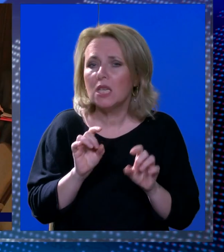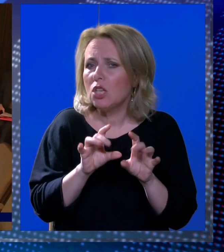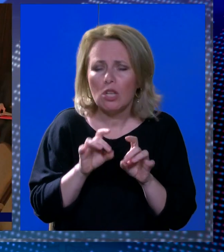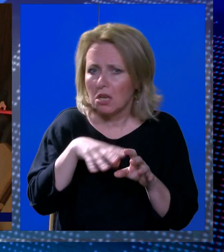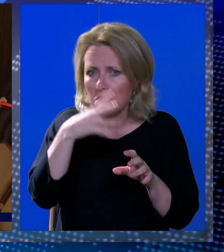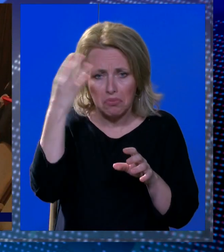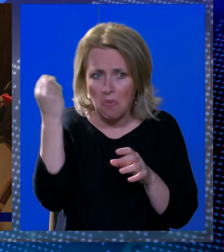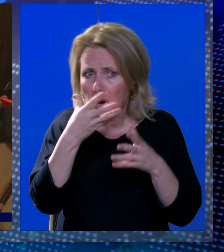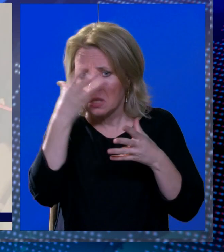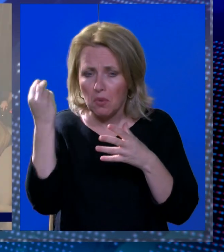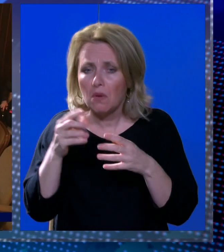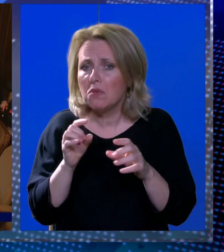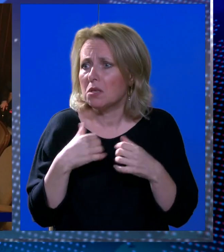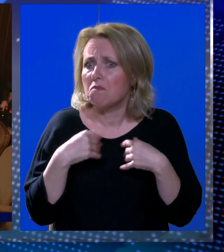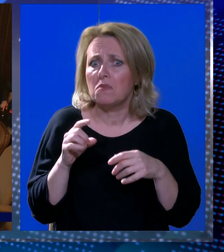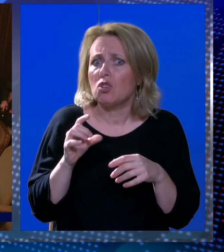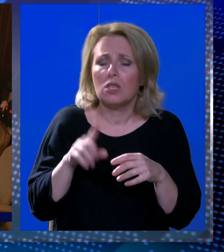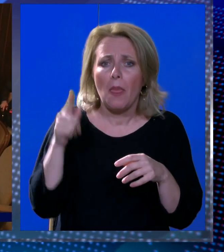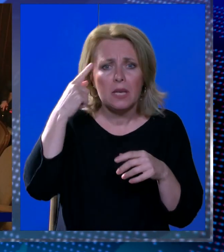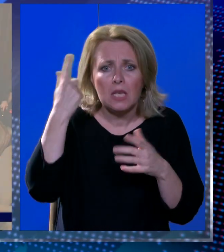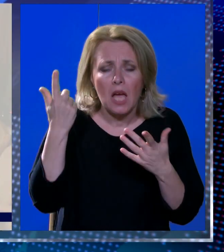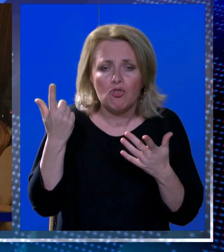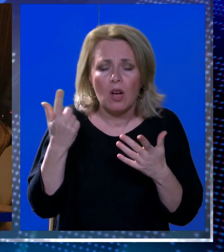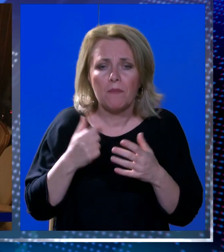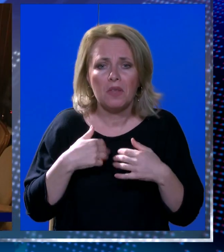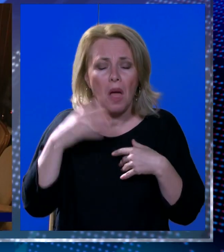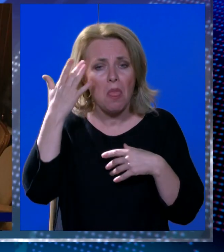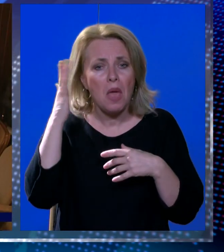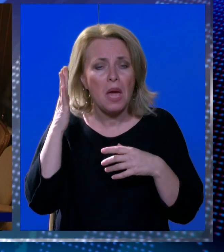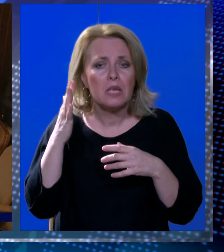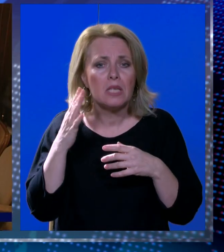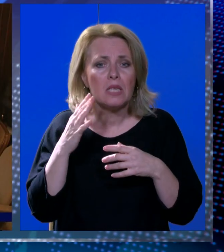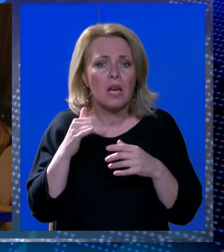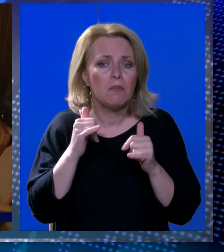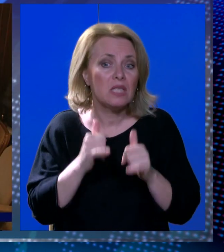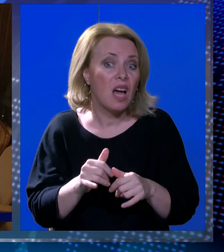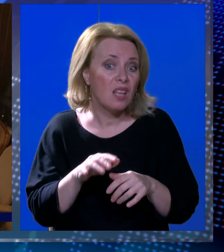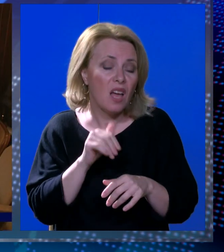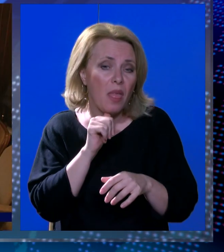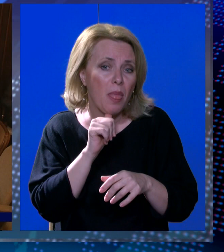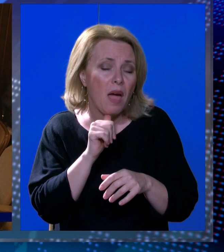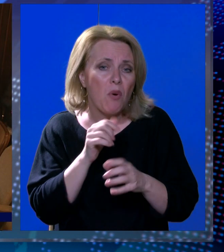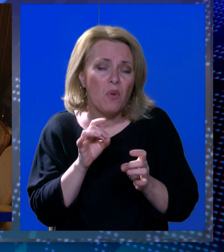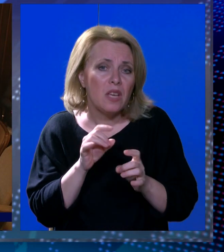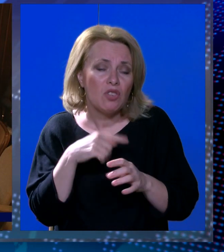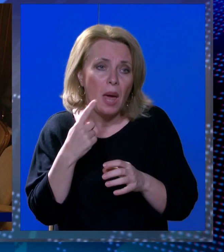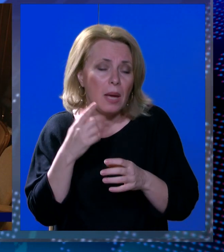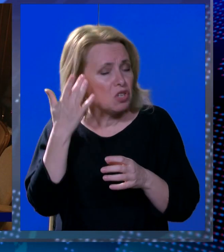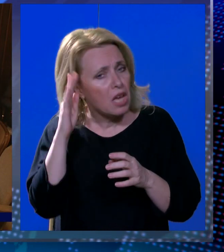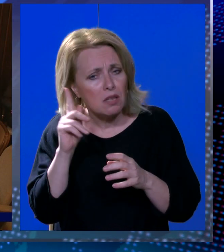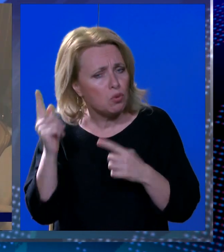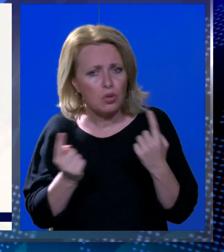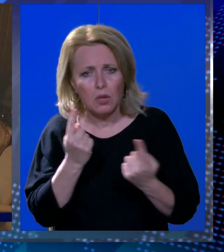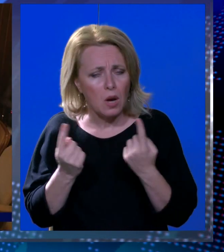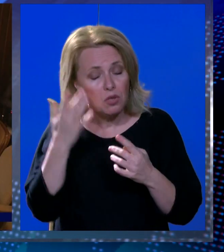ne sjećam se, da je to, ne, ne znam, ja ne mogu vam sako kretno reći, nije mi poznata ta